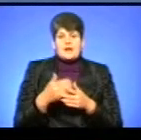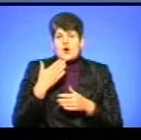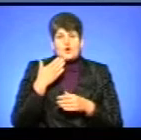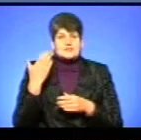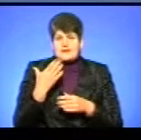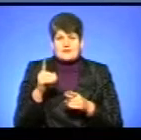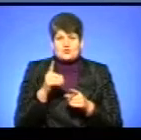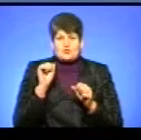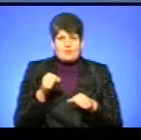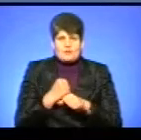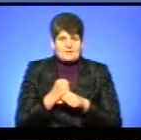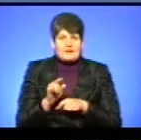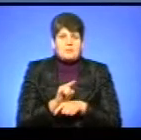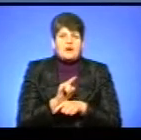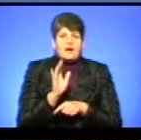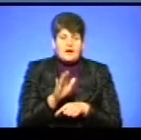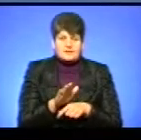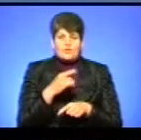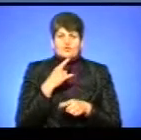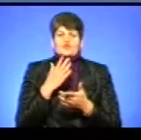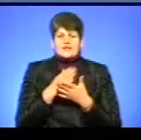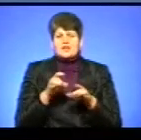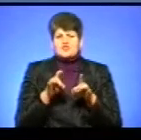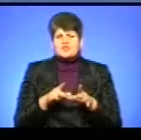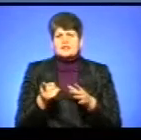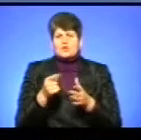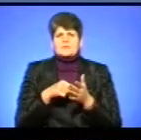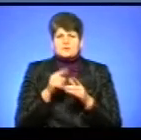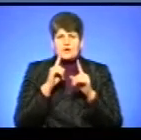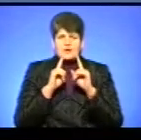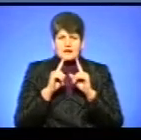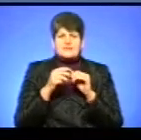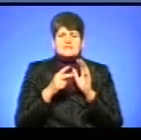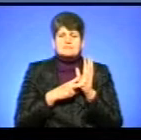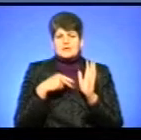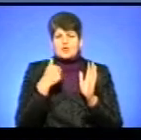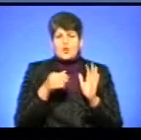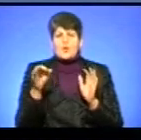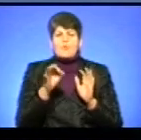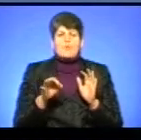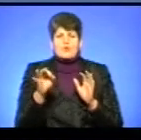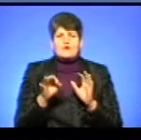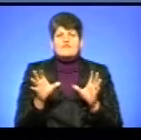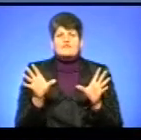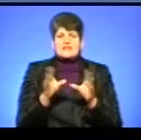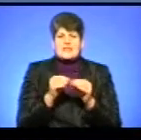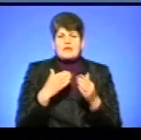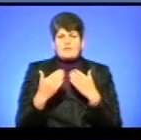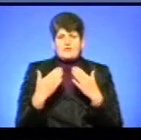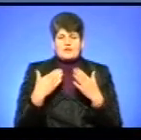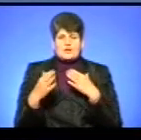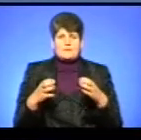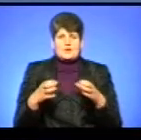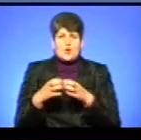інструменту – брехні, говорить, що є рішення Тернопільської міської ради ще від 2017 року про взаємовідносини між об